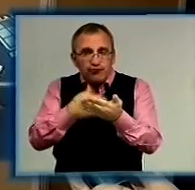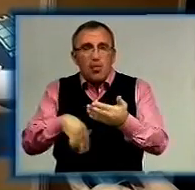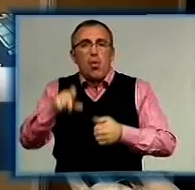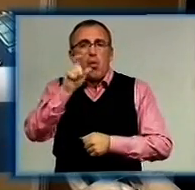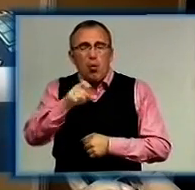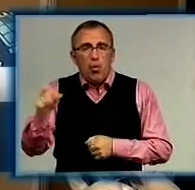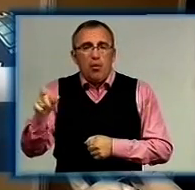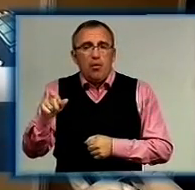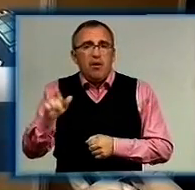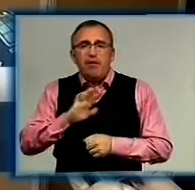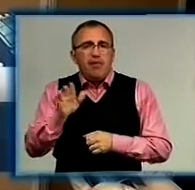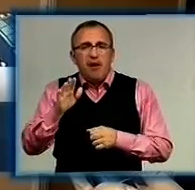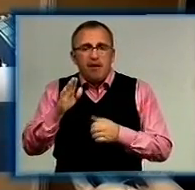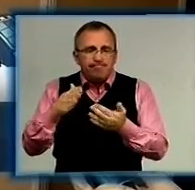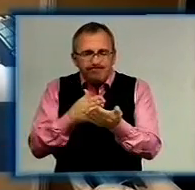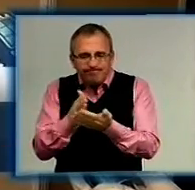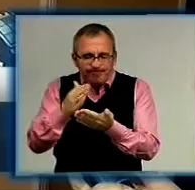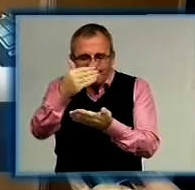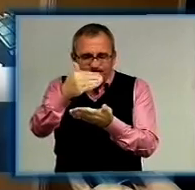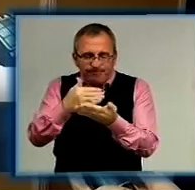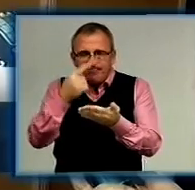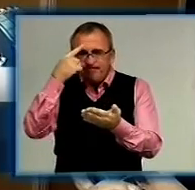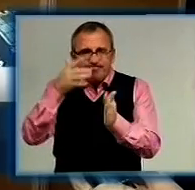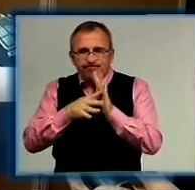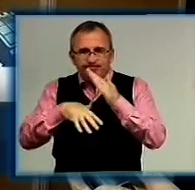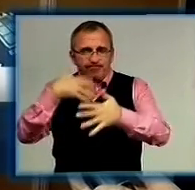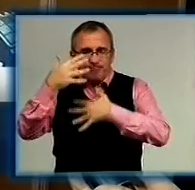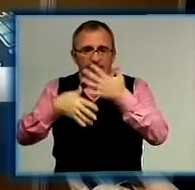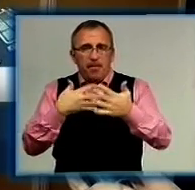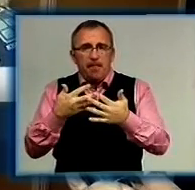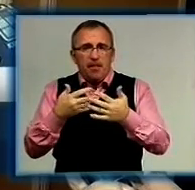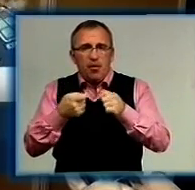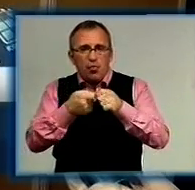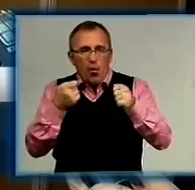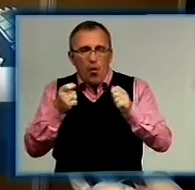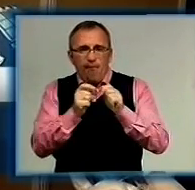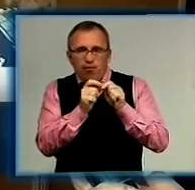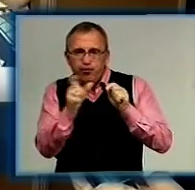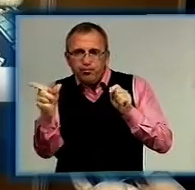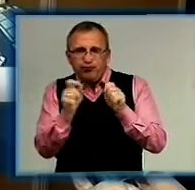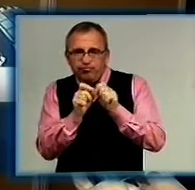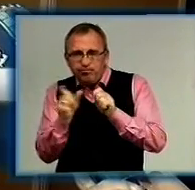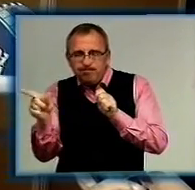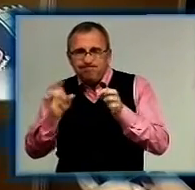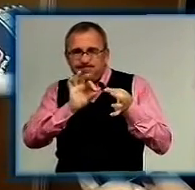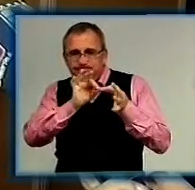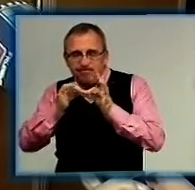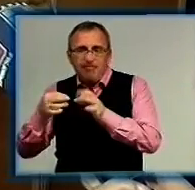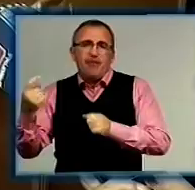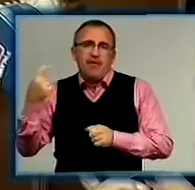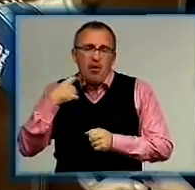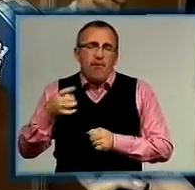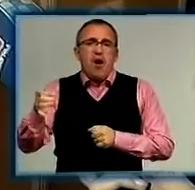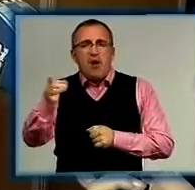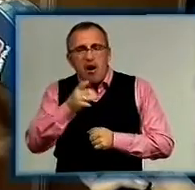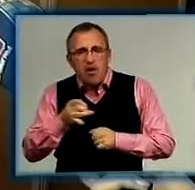не сильно орієнтуються у назлах партій, в довгих самих назлах, Кіровоградська